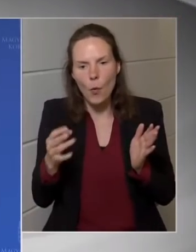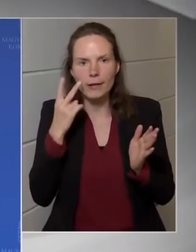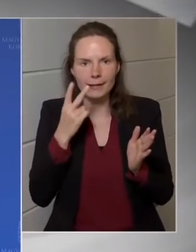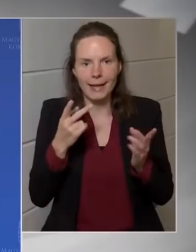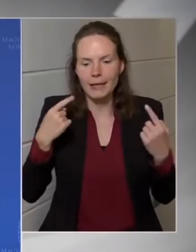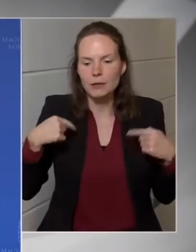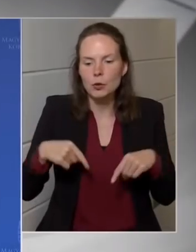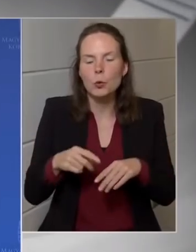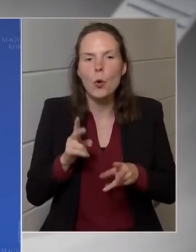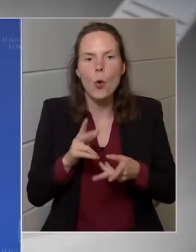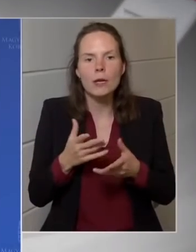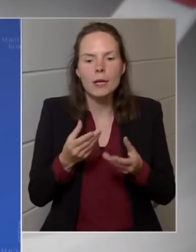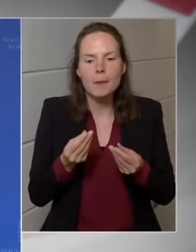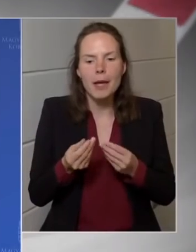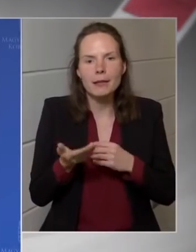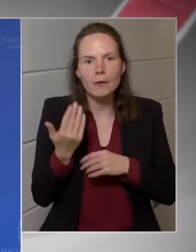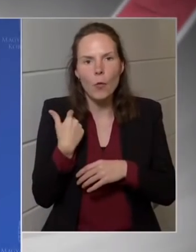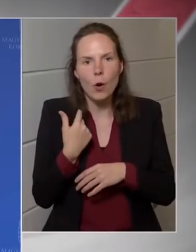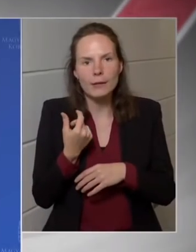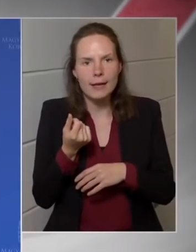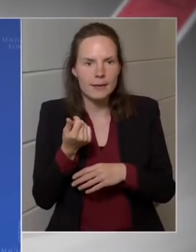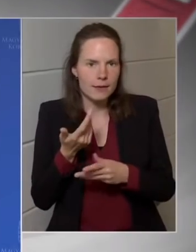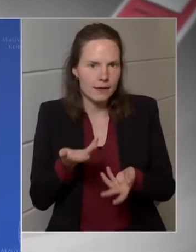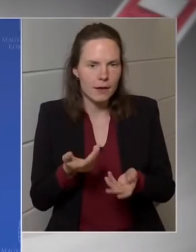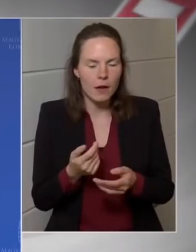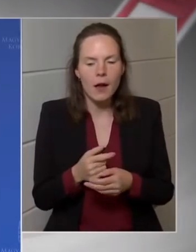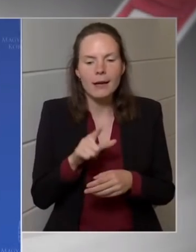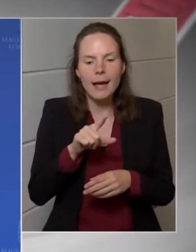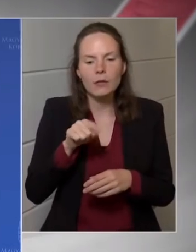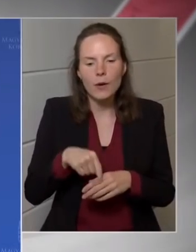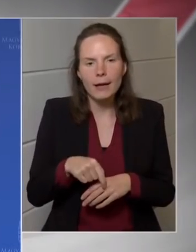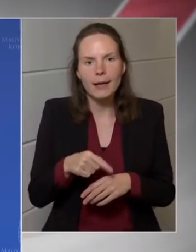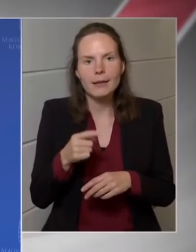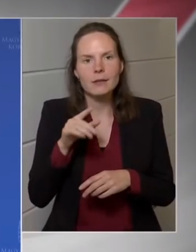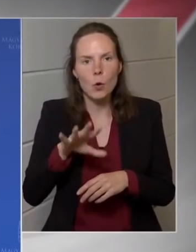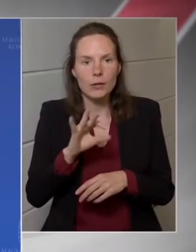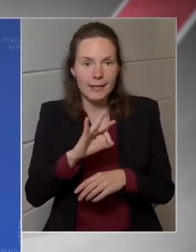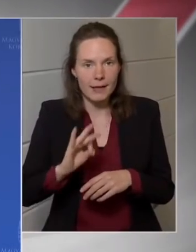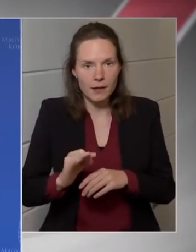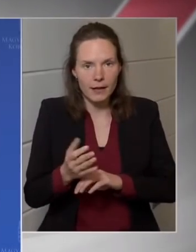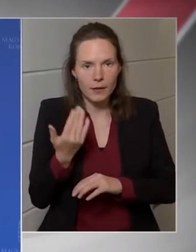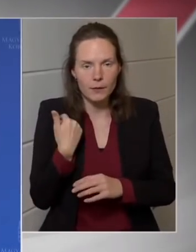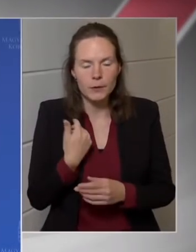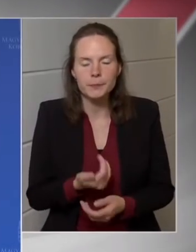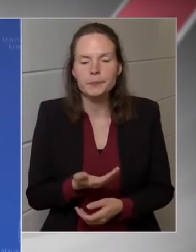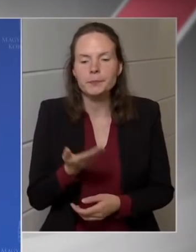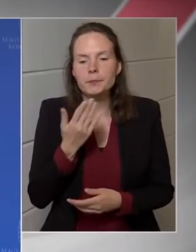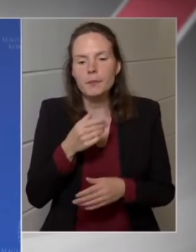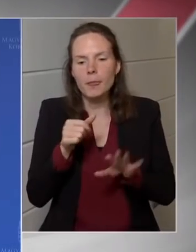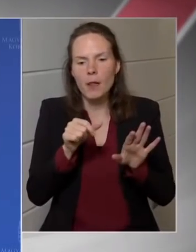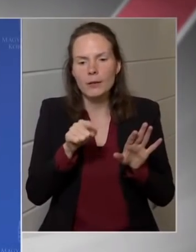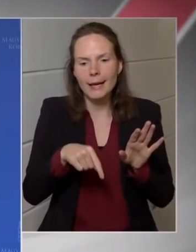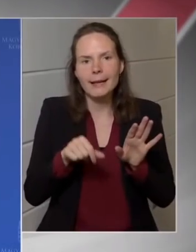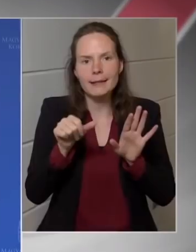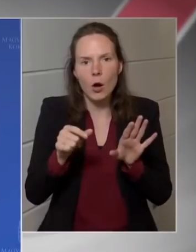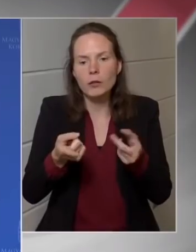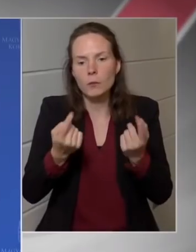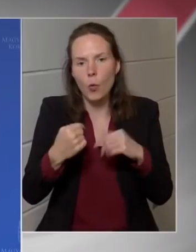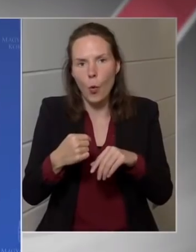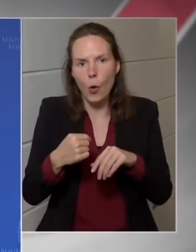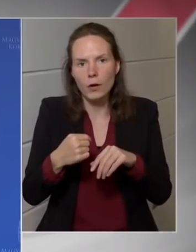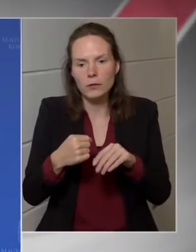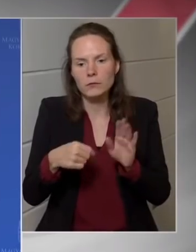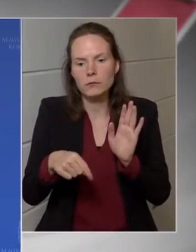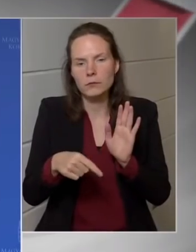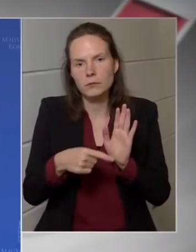volt ez a mars normálisan? Ez 2,5 százalék, tehát már is, hogyha a 6,6-ból levonom a 2,5 százalékat, el